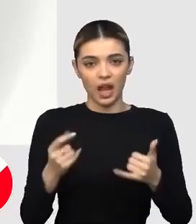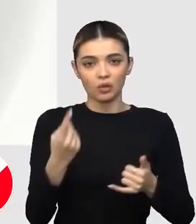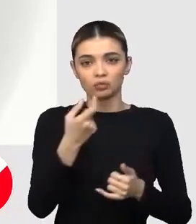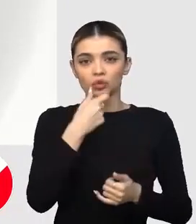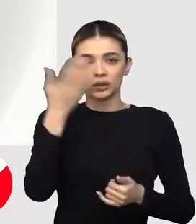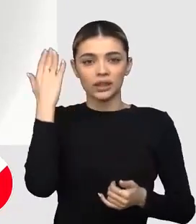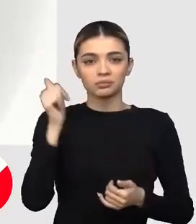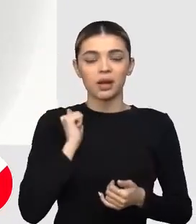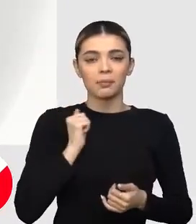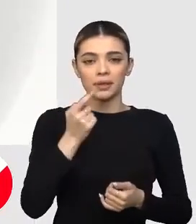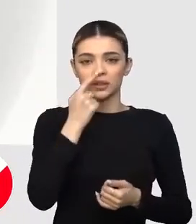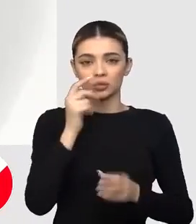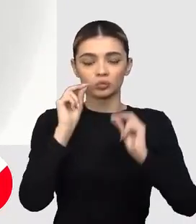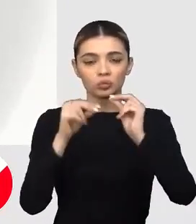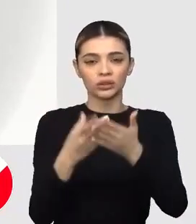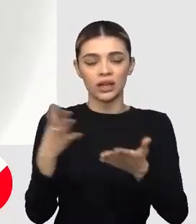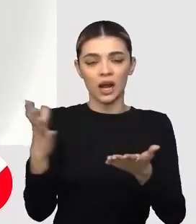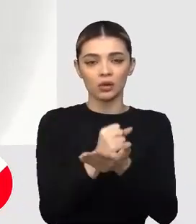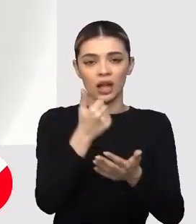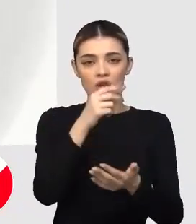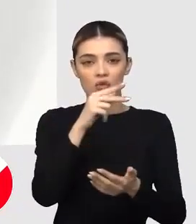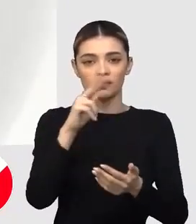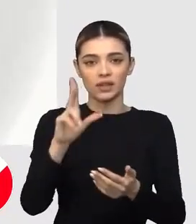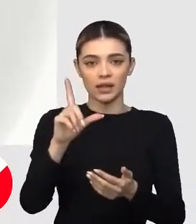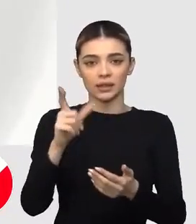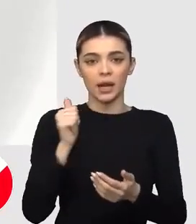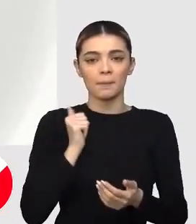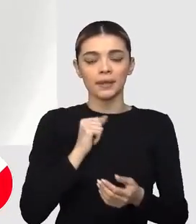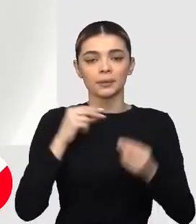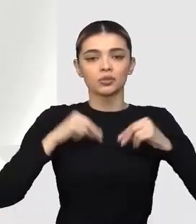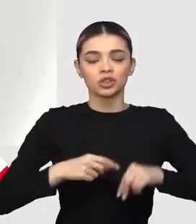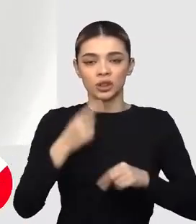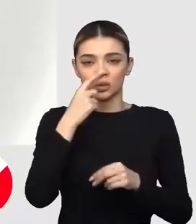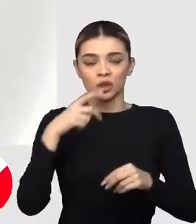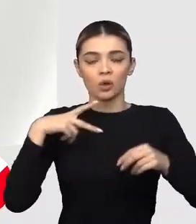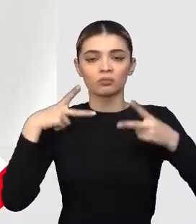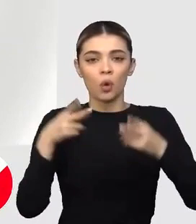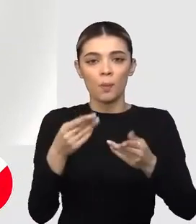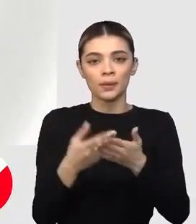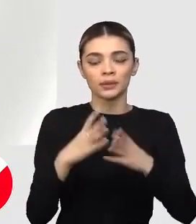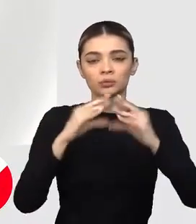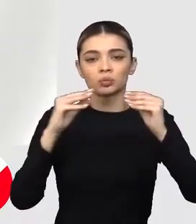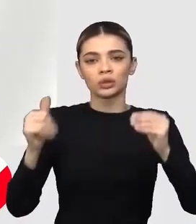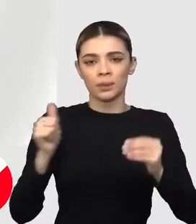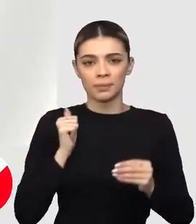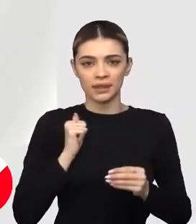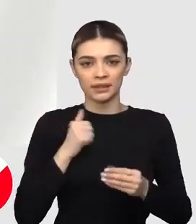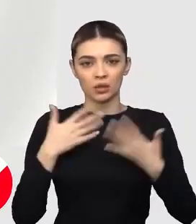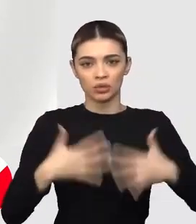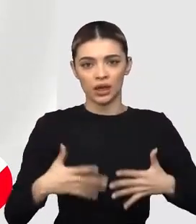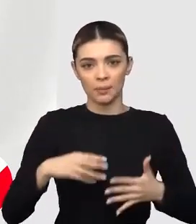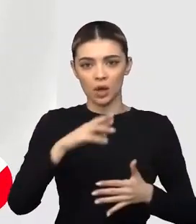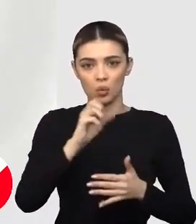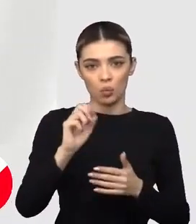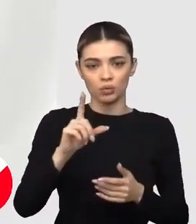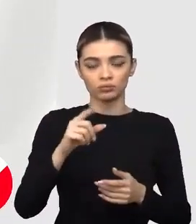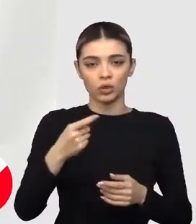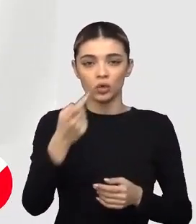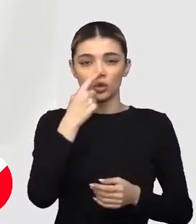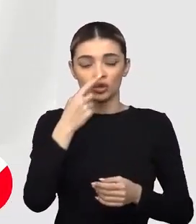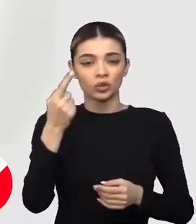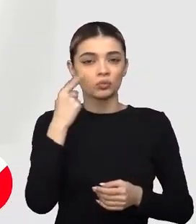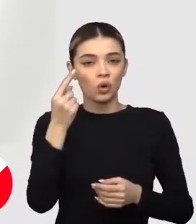Acum un an, armata rusă punea mâna pe Azovstal. Armata lui Putin fusese ținută pe loc de câteva mii de militari și civili ucraineni la Mariupol.